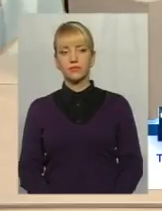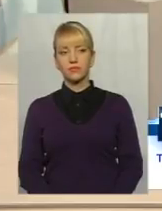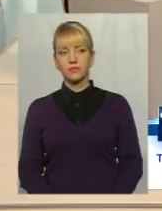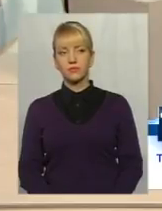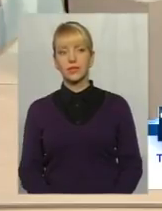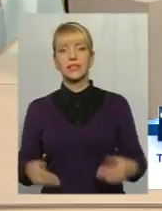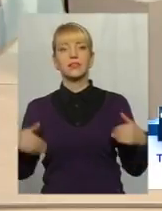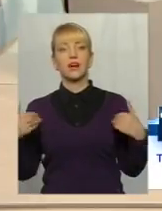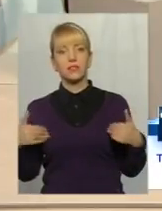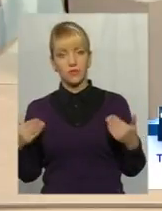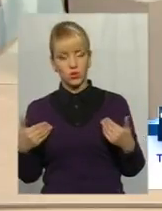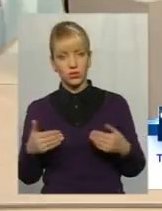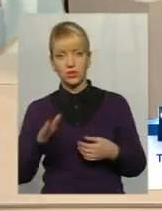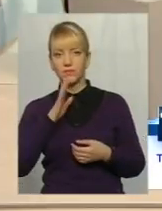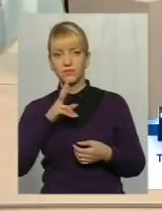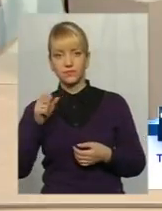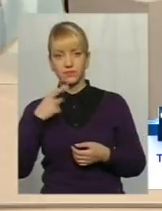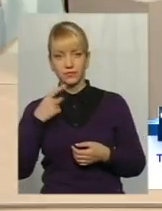Алло, здравствуйте. Добрий день.